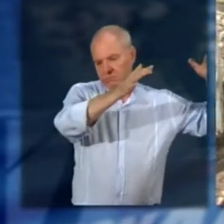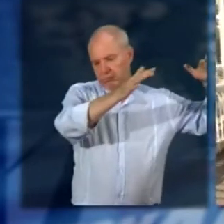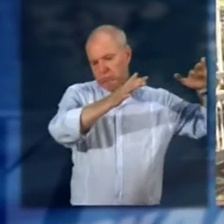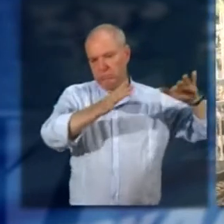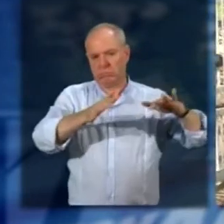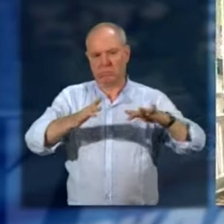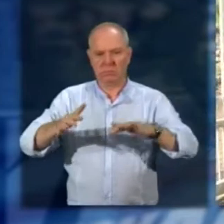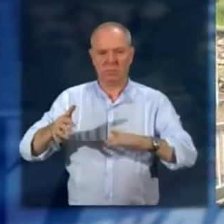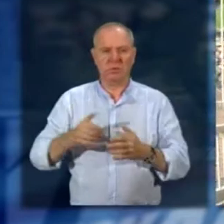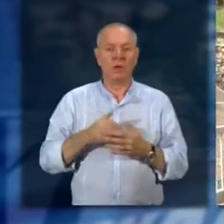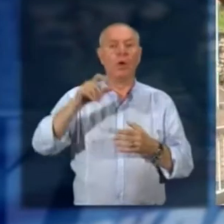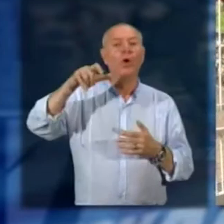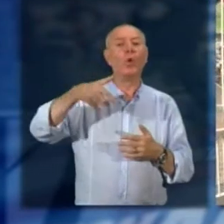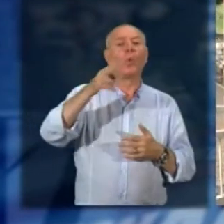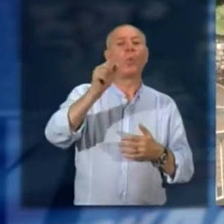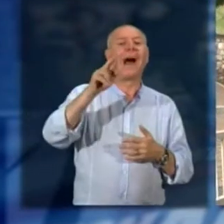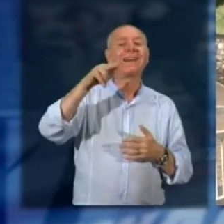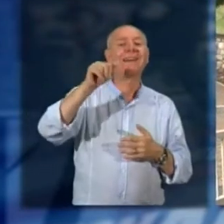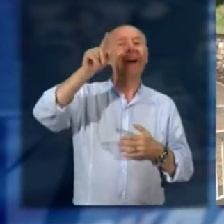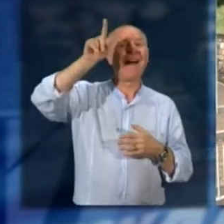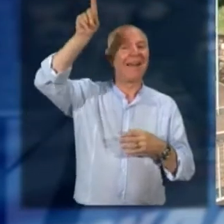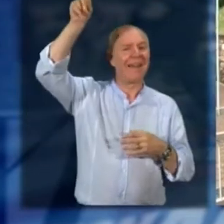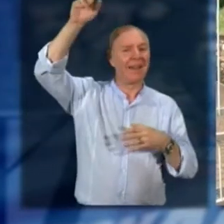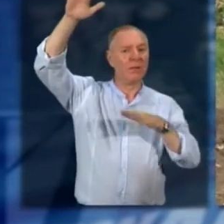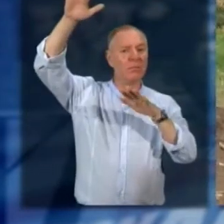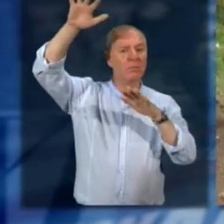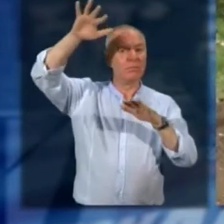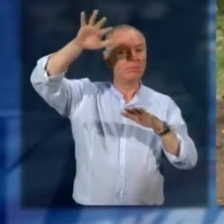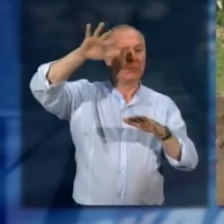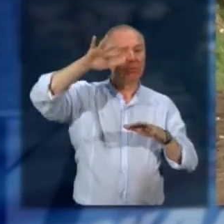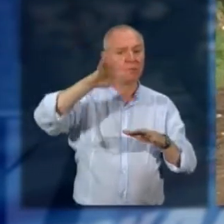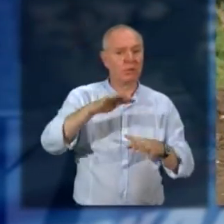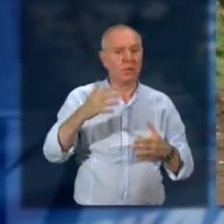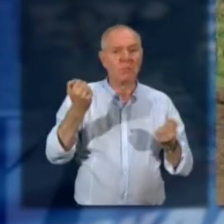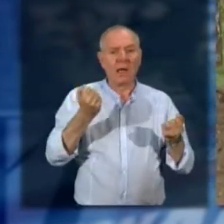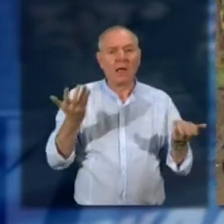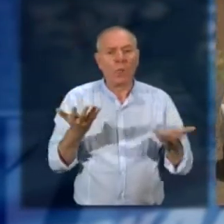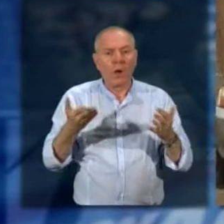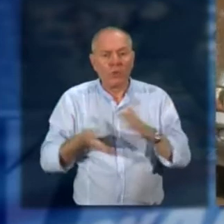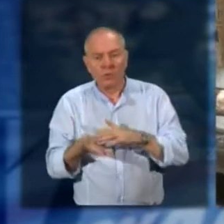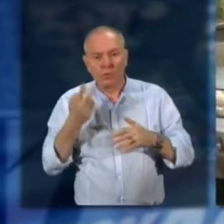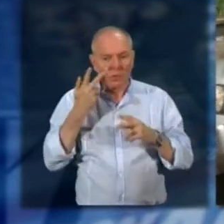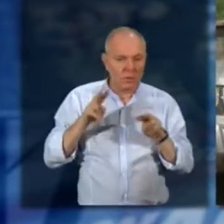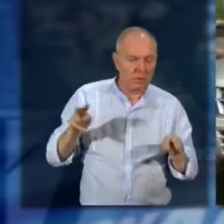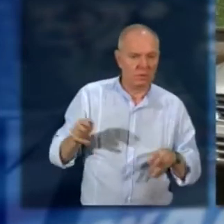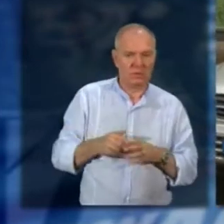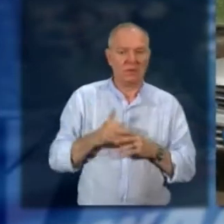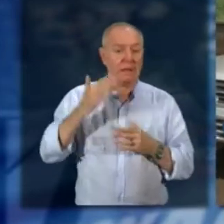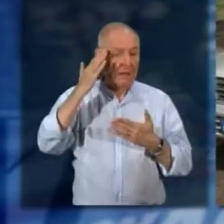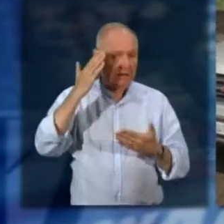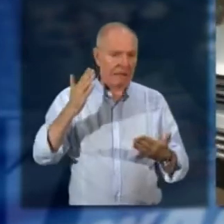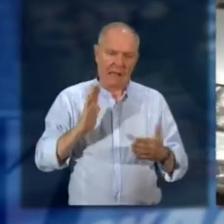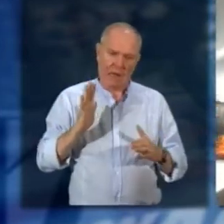sono venuti giù da Quarna, lì dove è venuta giù la frana, per vedere se c'era sotto macchine. Alla fine i danni sono